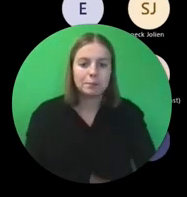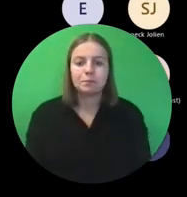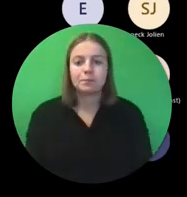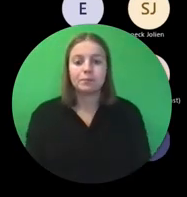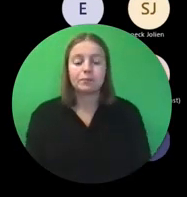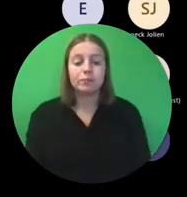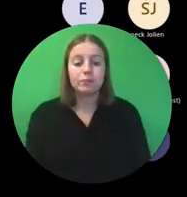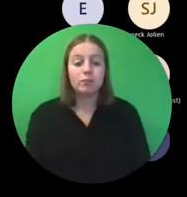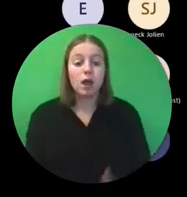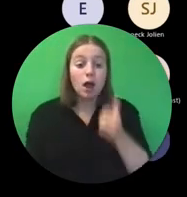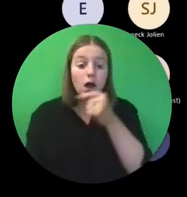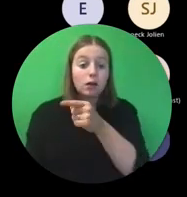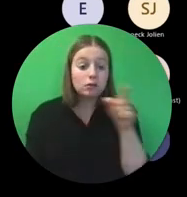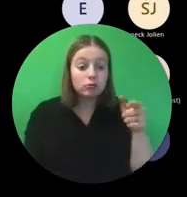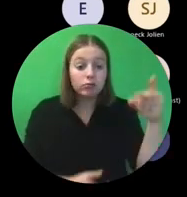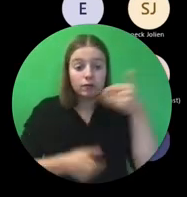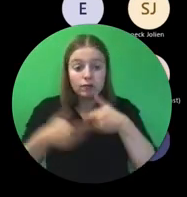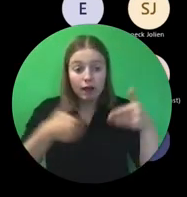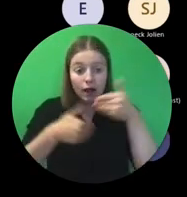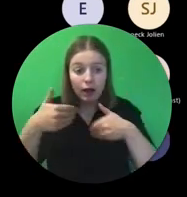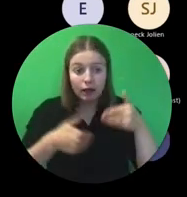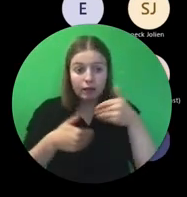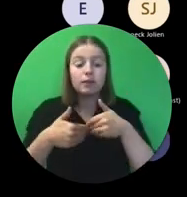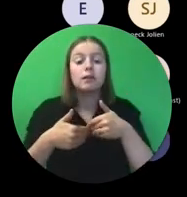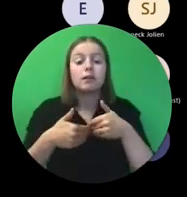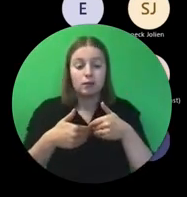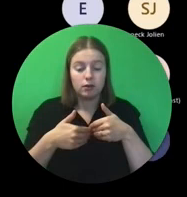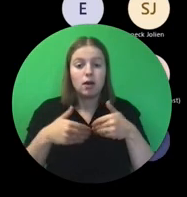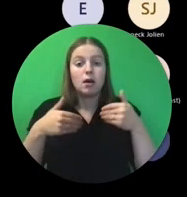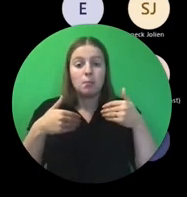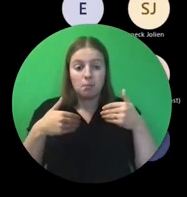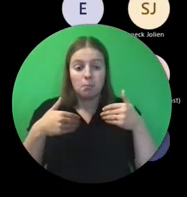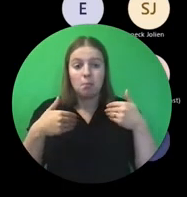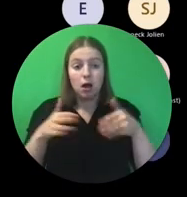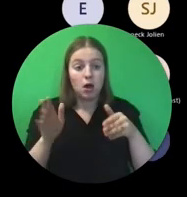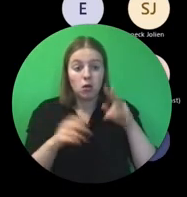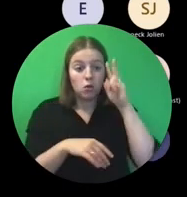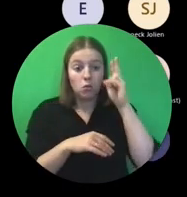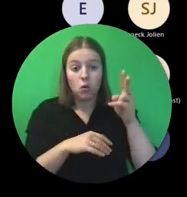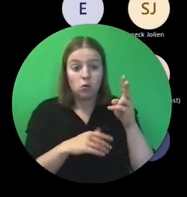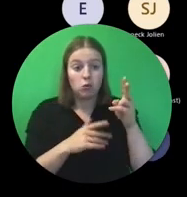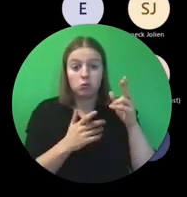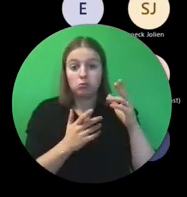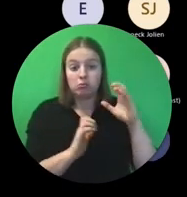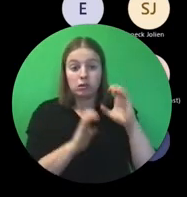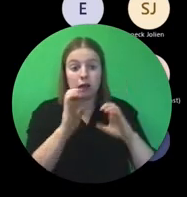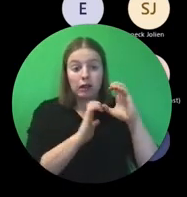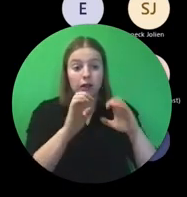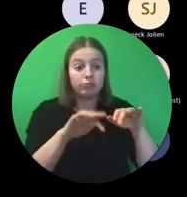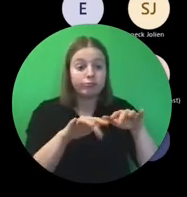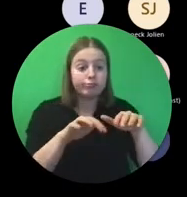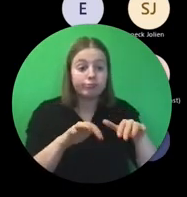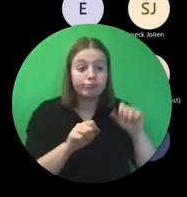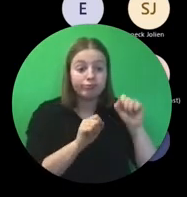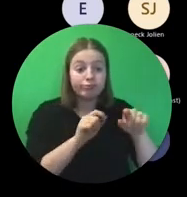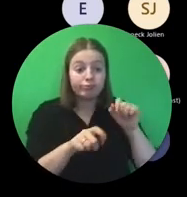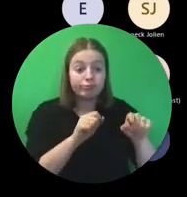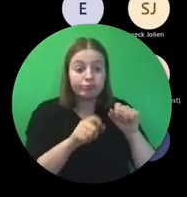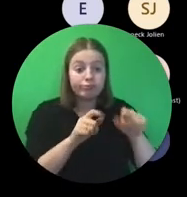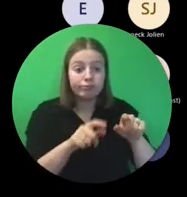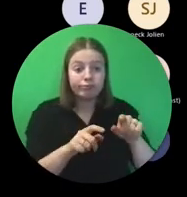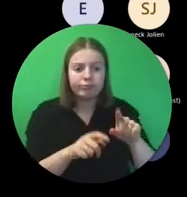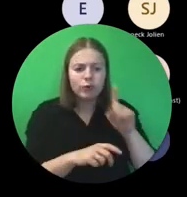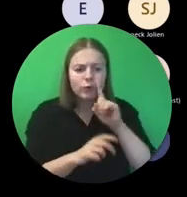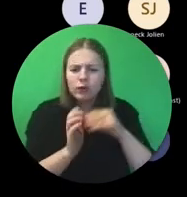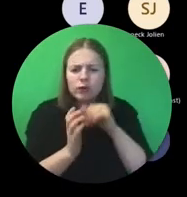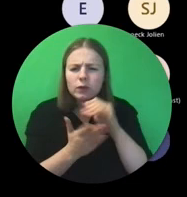Heb je vragen? Dan zet je die gerust tijdens de presentatie gewoon in de chat. De chat, voor degenen die die die